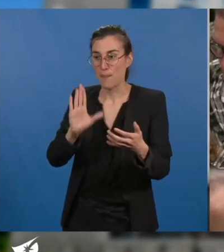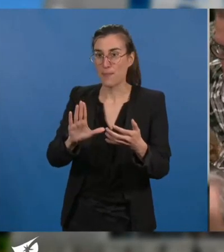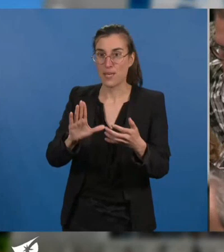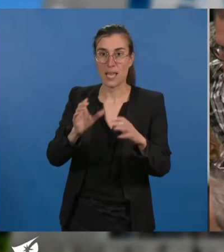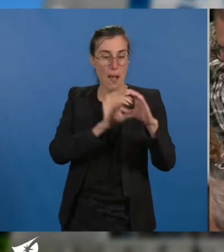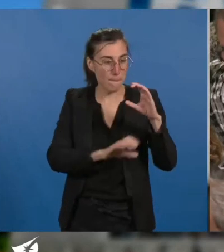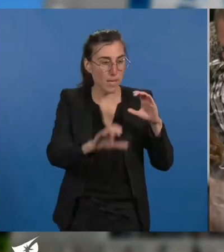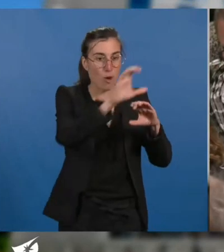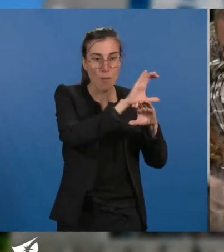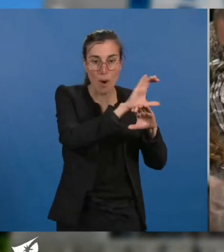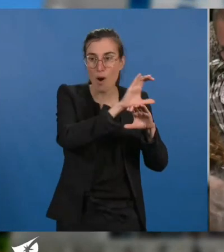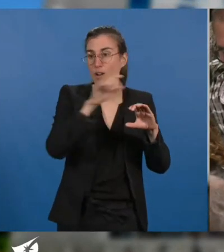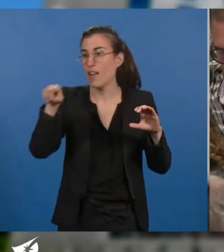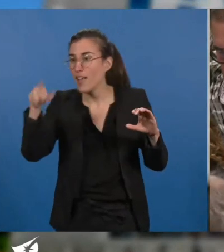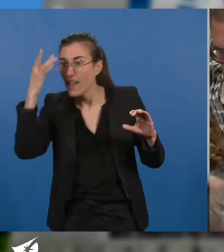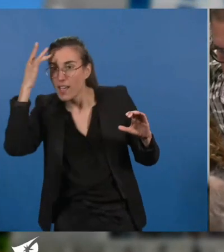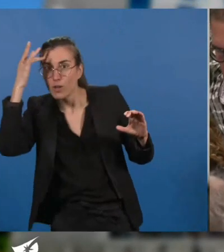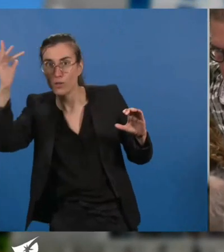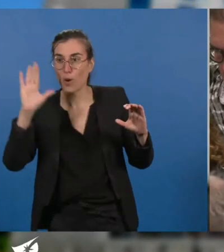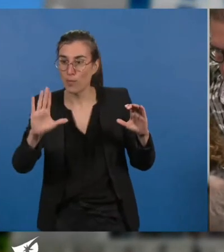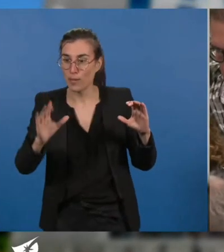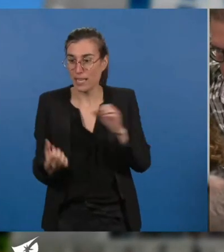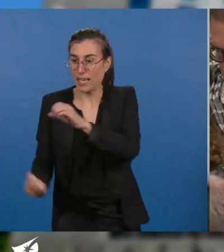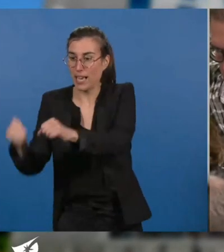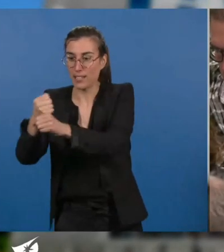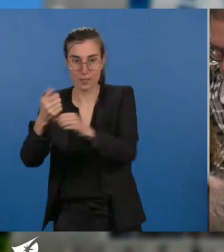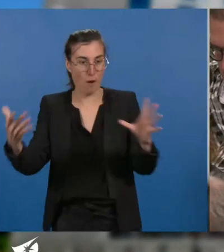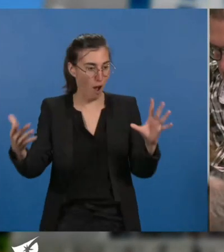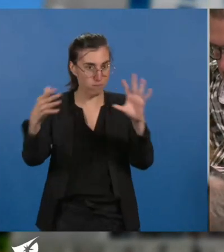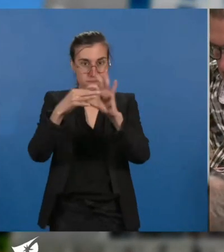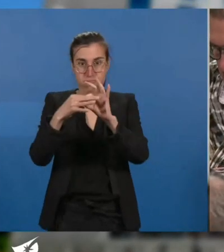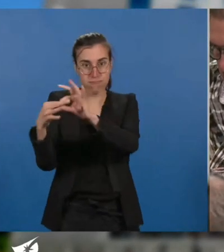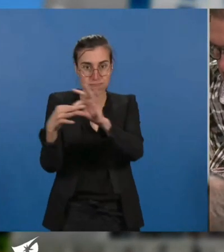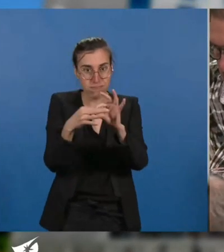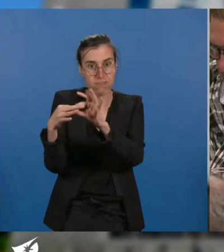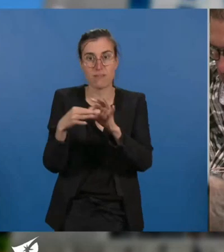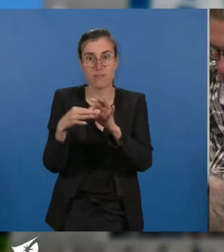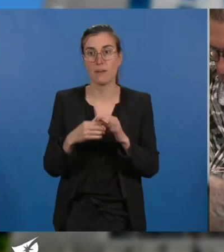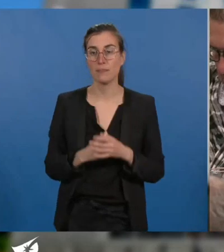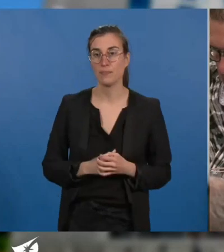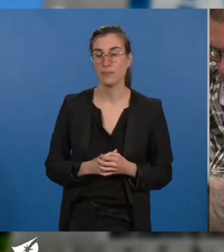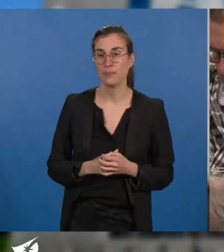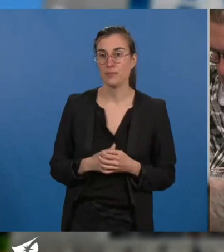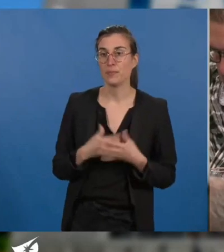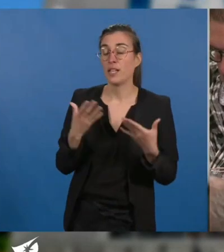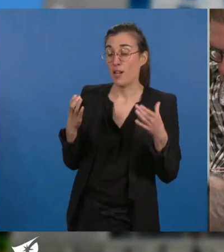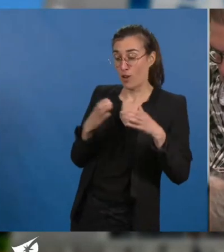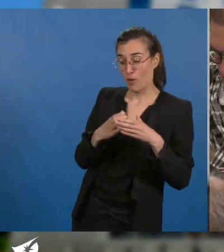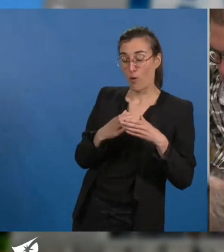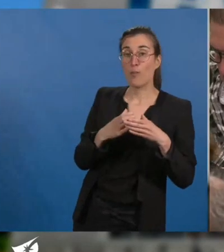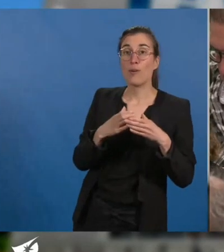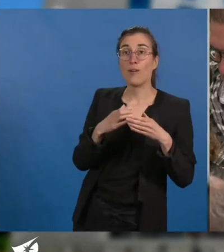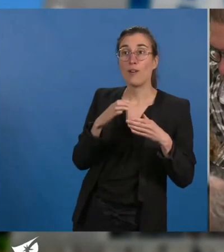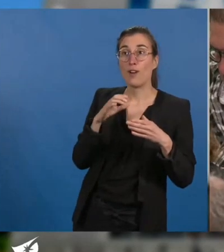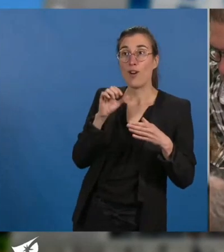avec l'art de la création et la création. Plus particulièrement, le groupe communiste salue le